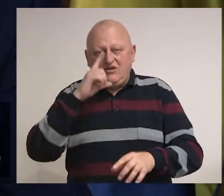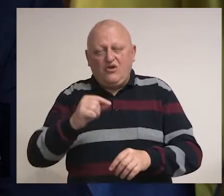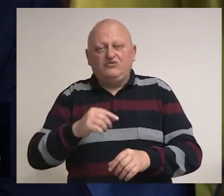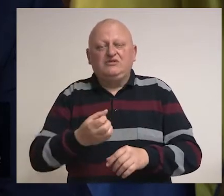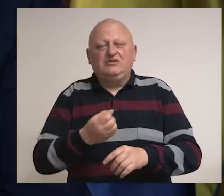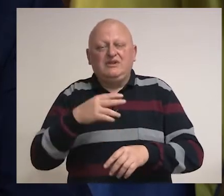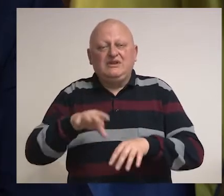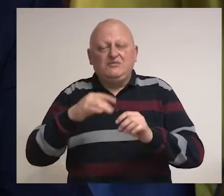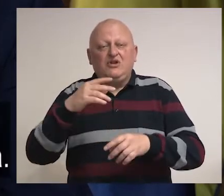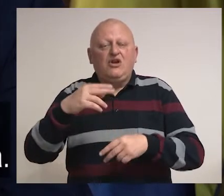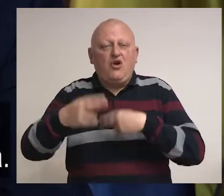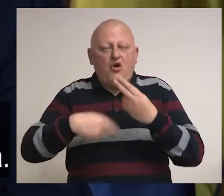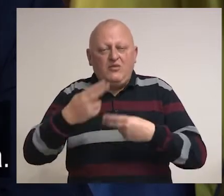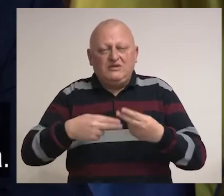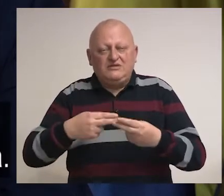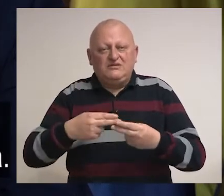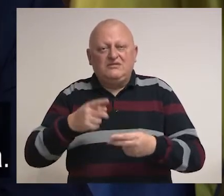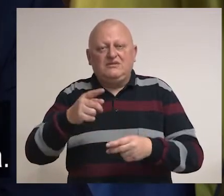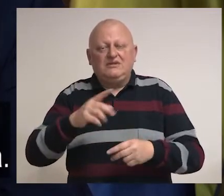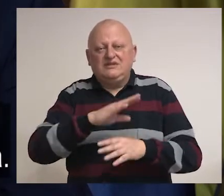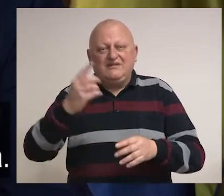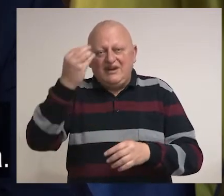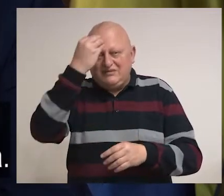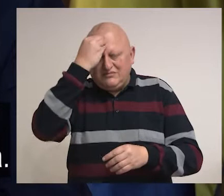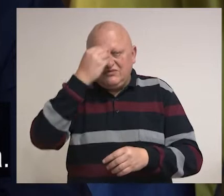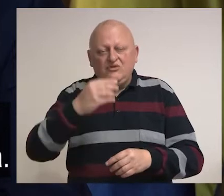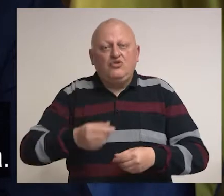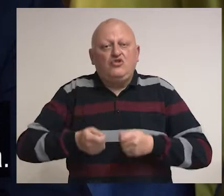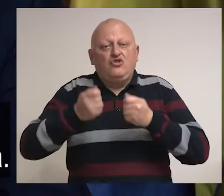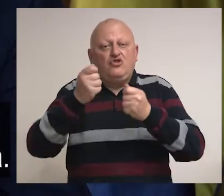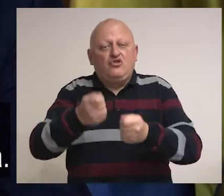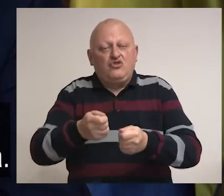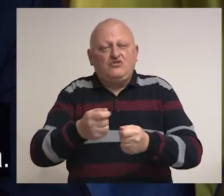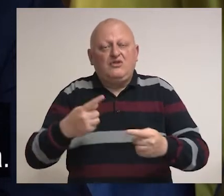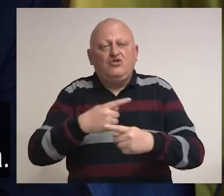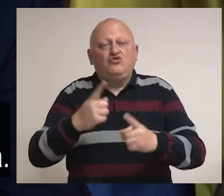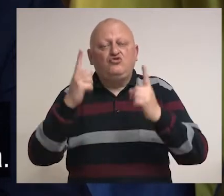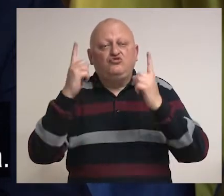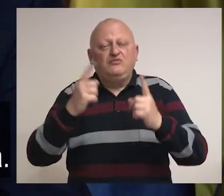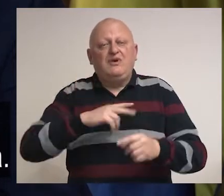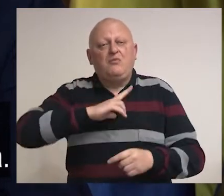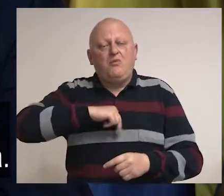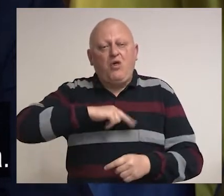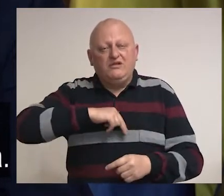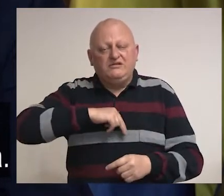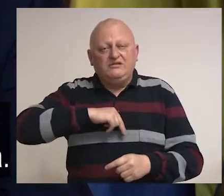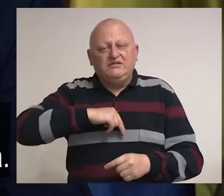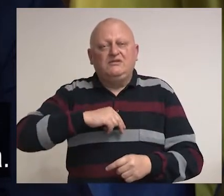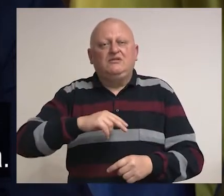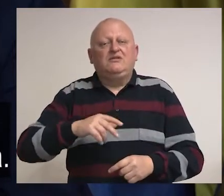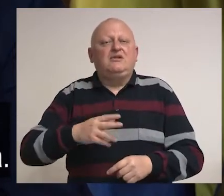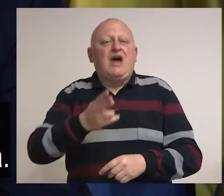gradske izborne komisije da sva saznanja također dostavljaju nadležnim tužiteljstvima, mupovima i